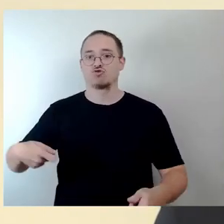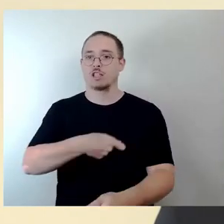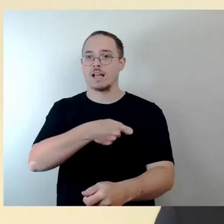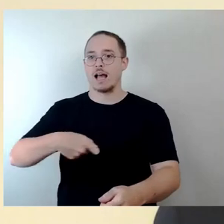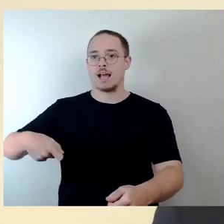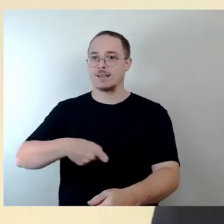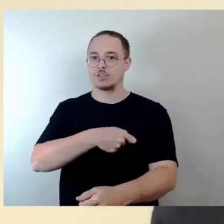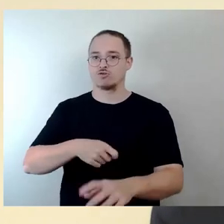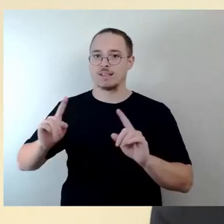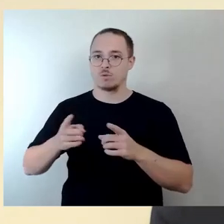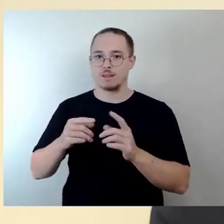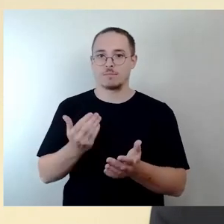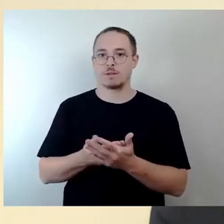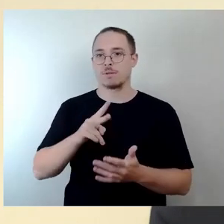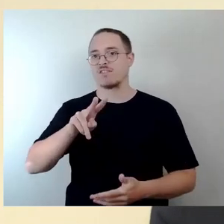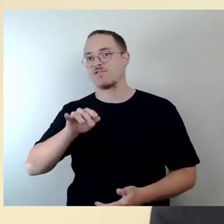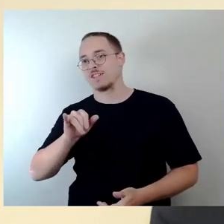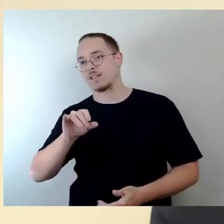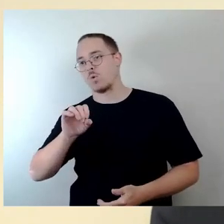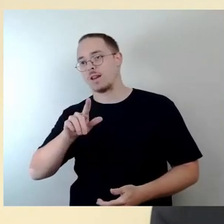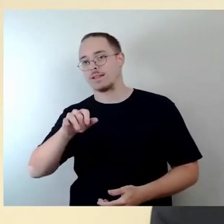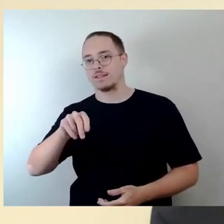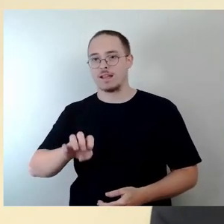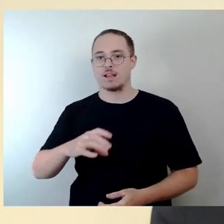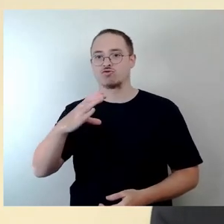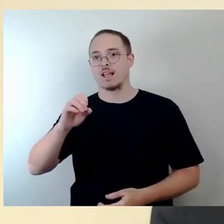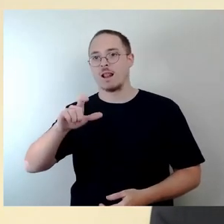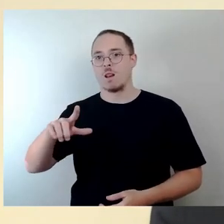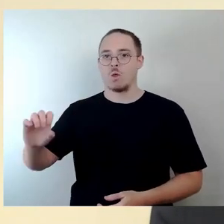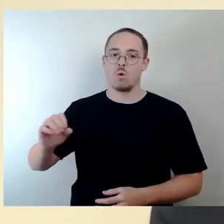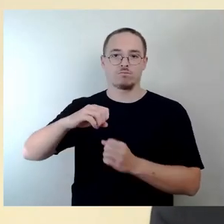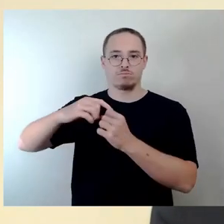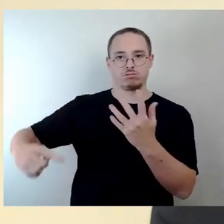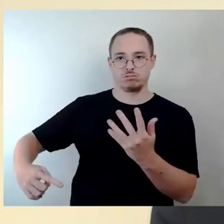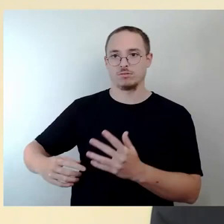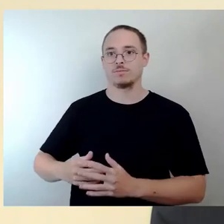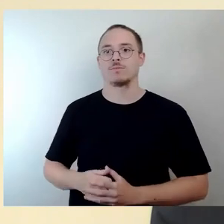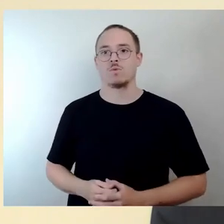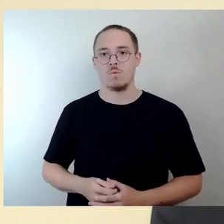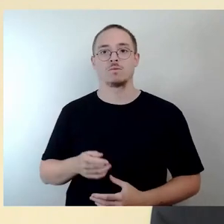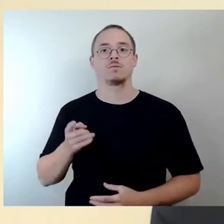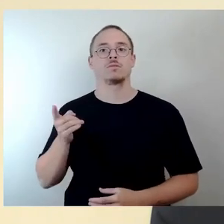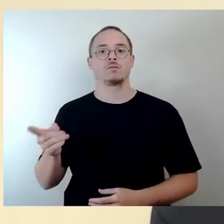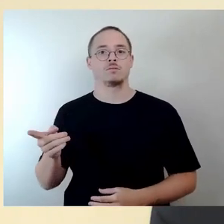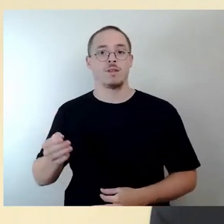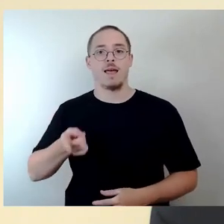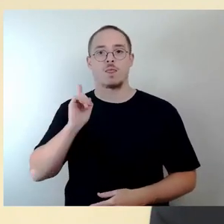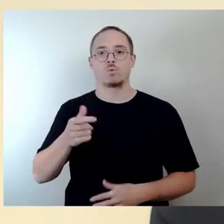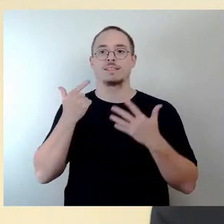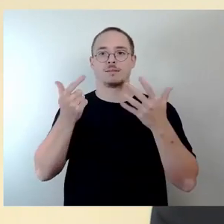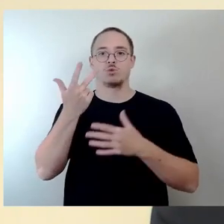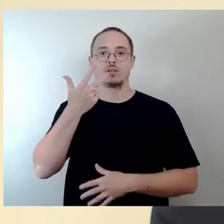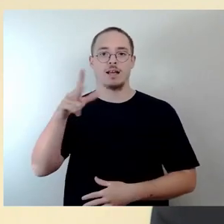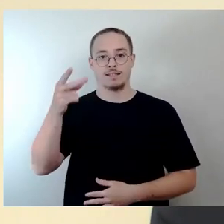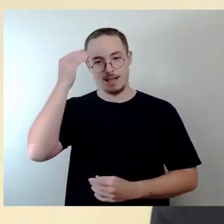Viola, Violine, Cello, Kontrabass, Gamba und Streicher Vorschule mit 137 Anmeldungen auf der Warteliste.